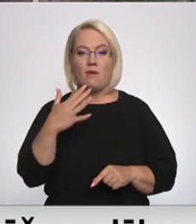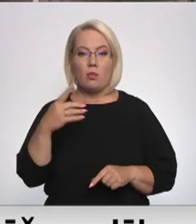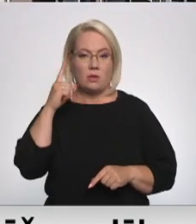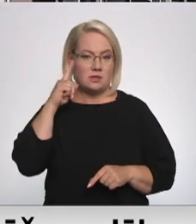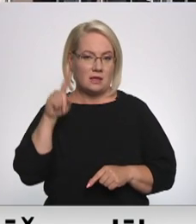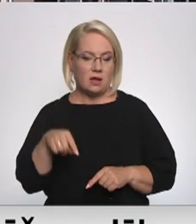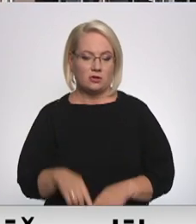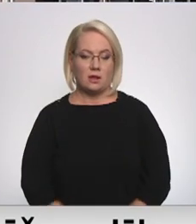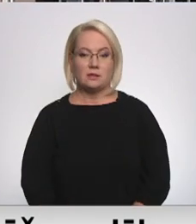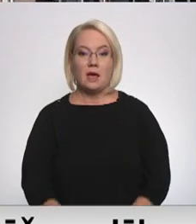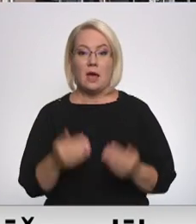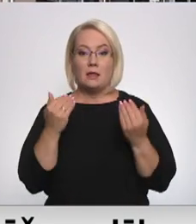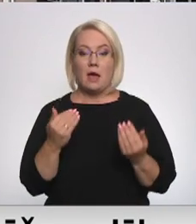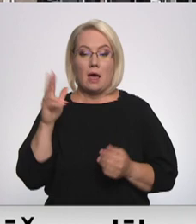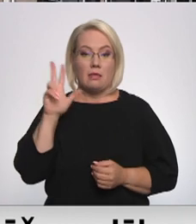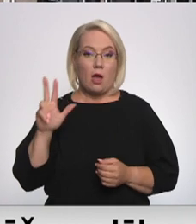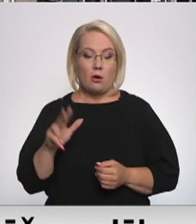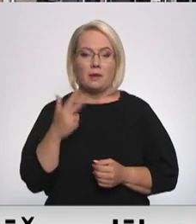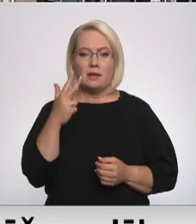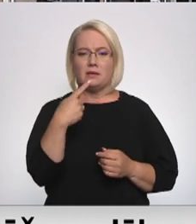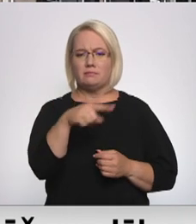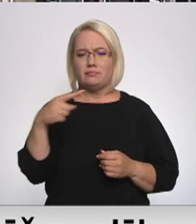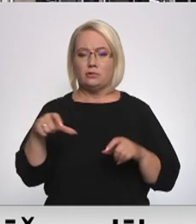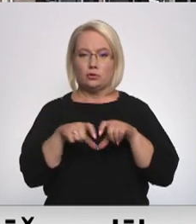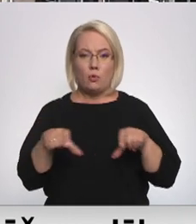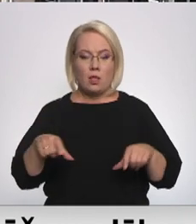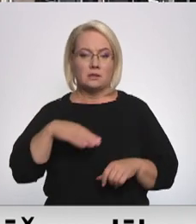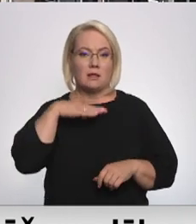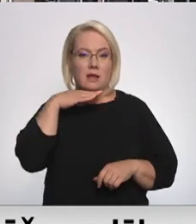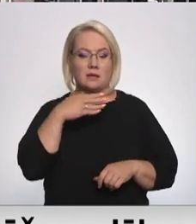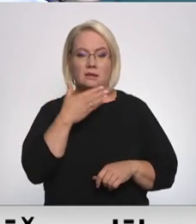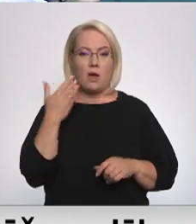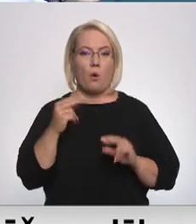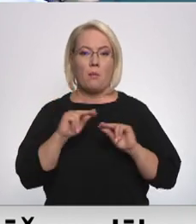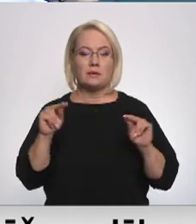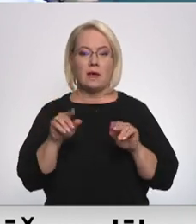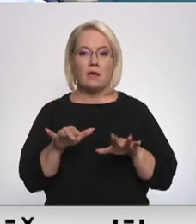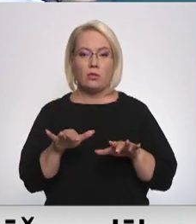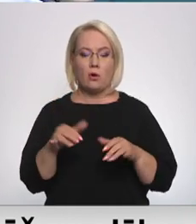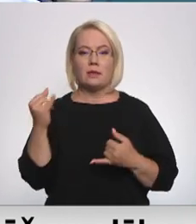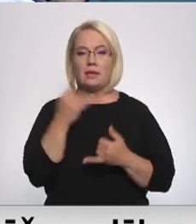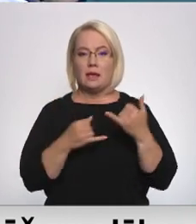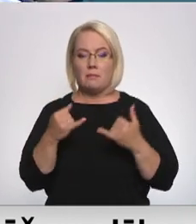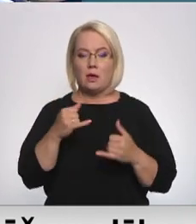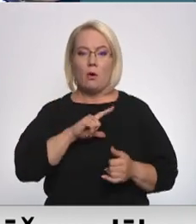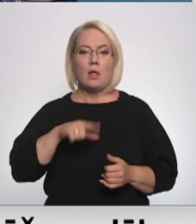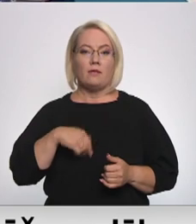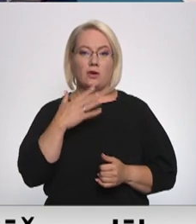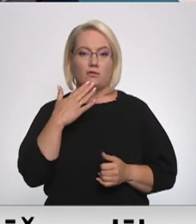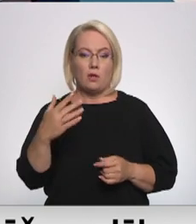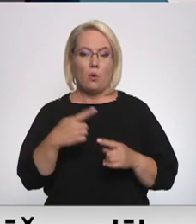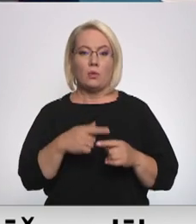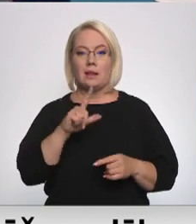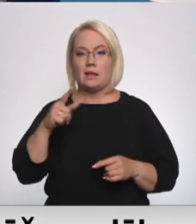Pašlaika Daugavpilī trīs dažādās skolās un klasēs netiek pasniegtas datorikas, ķīmijas, latviešu valodas un